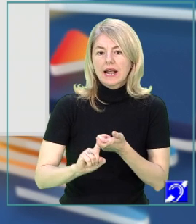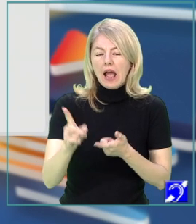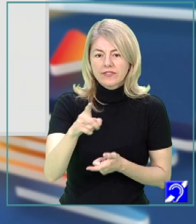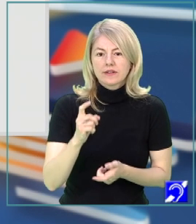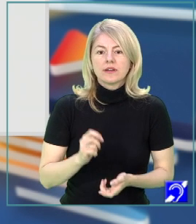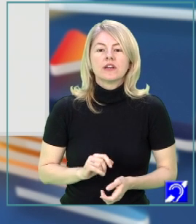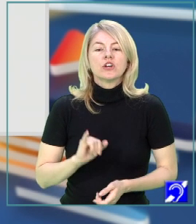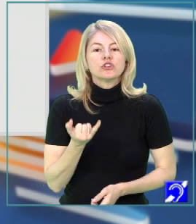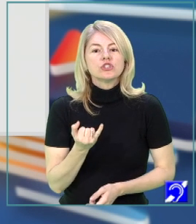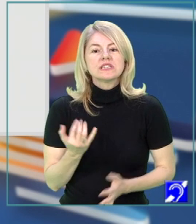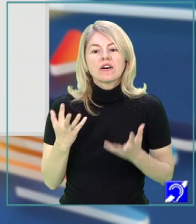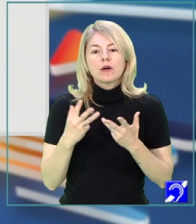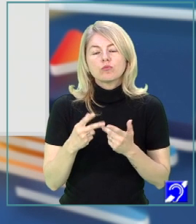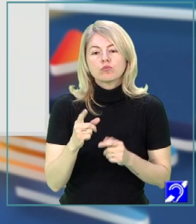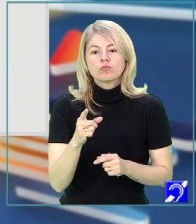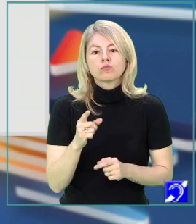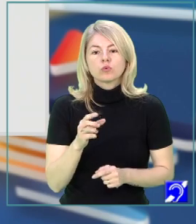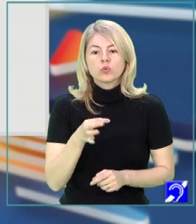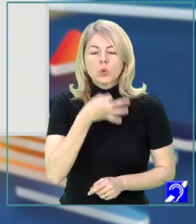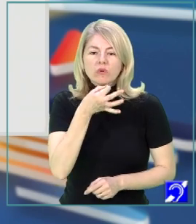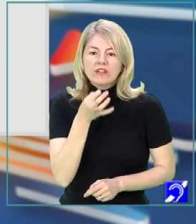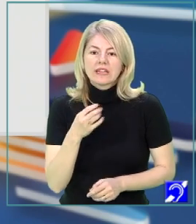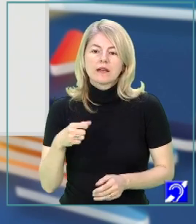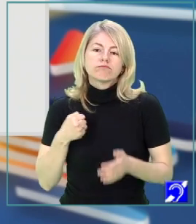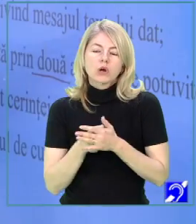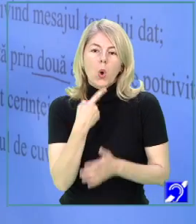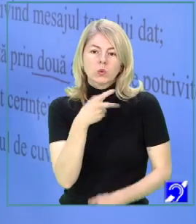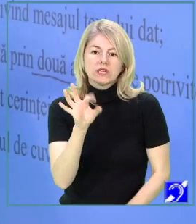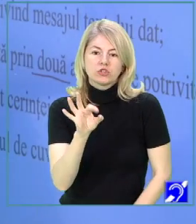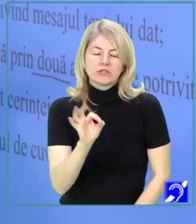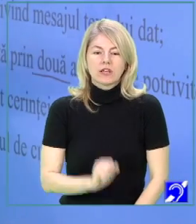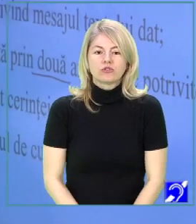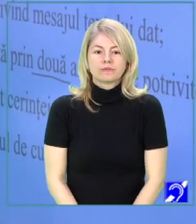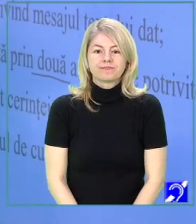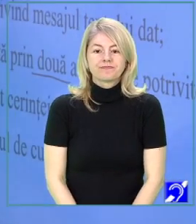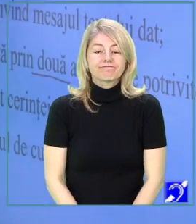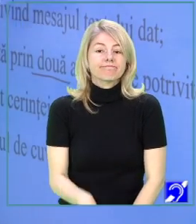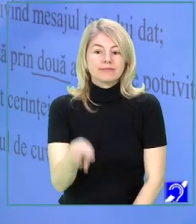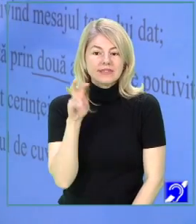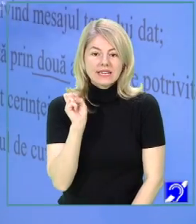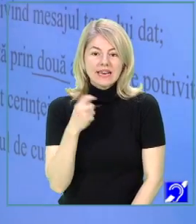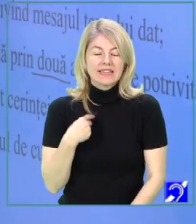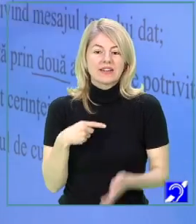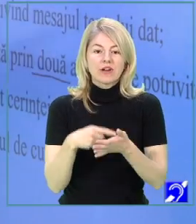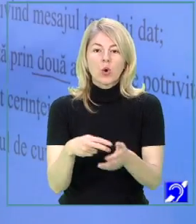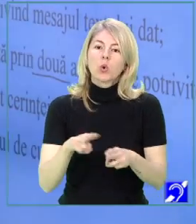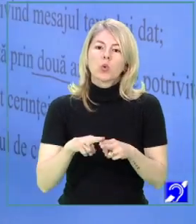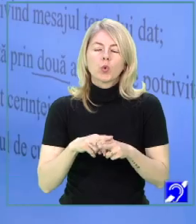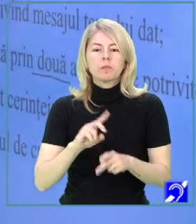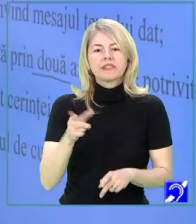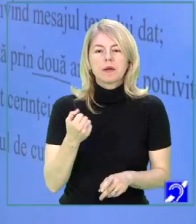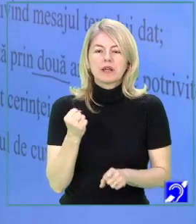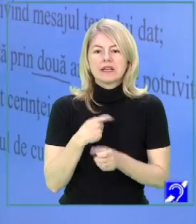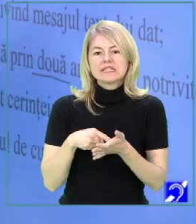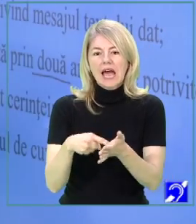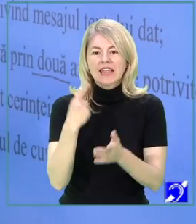încadrați în numărul de cuvinte indicat. Bun. Înainte de a vă arăta cum ar trebui